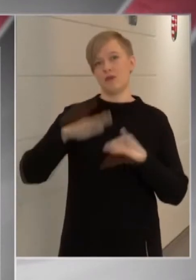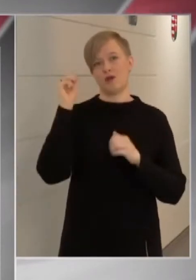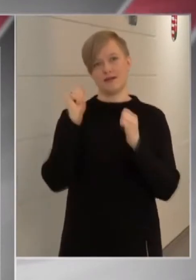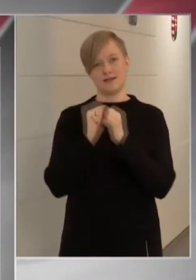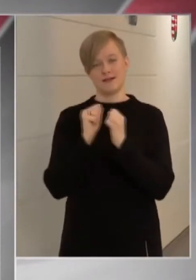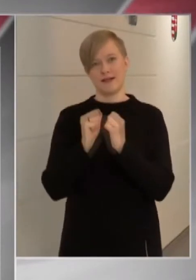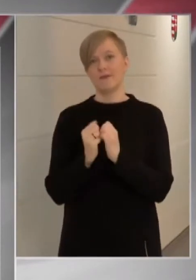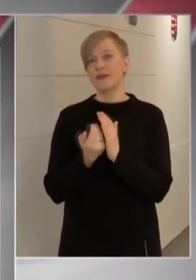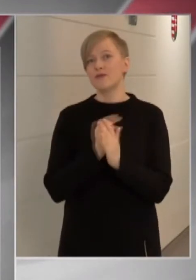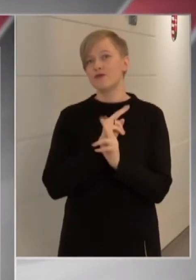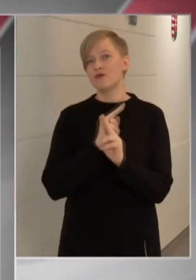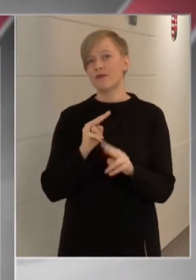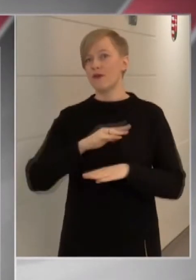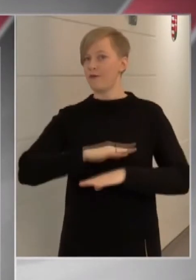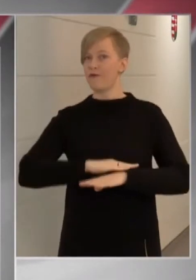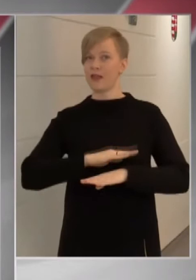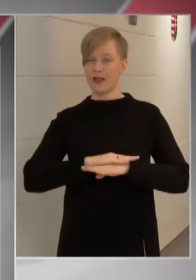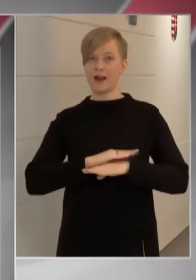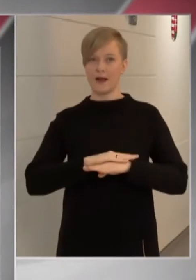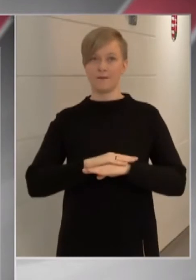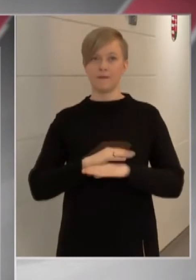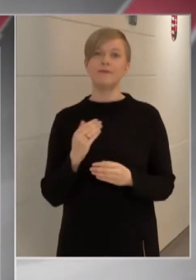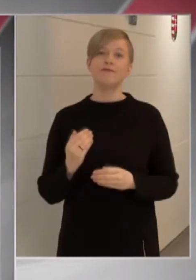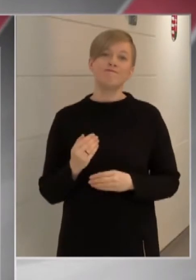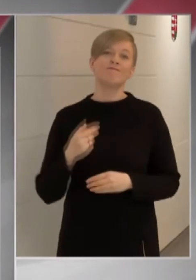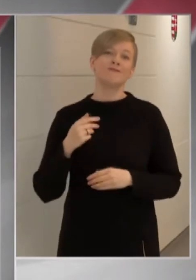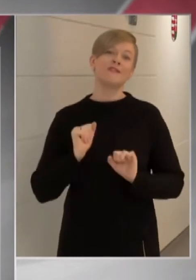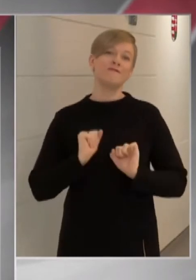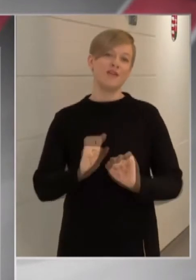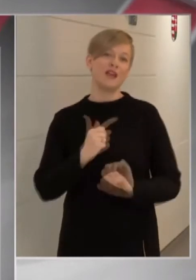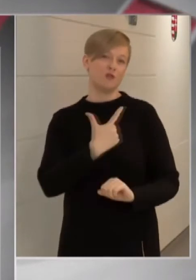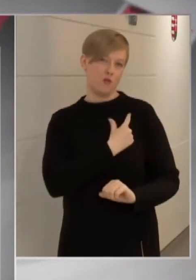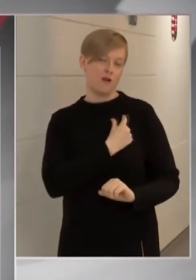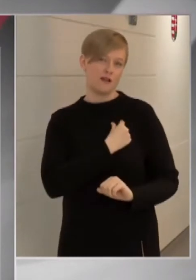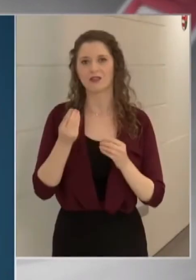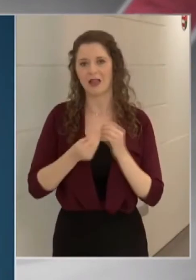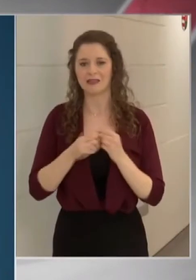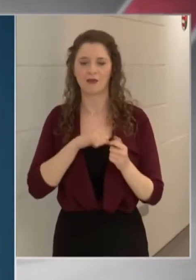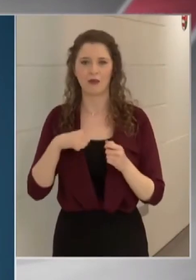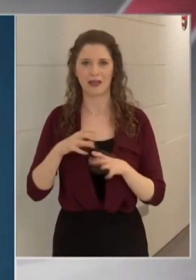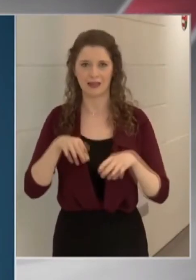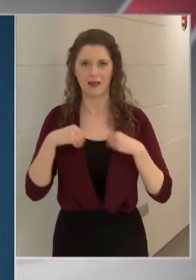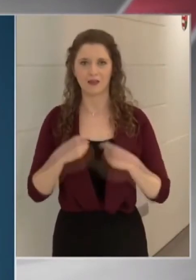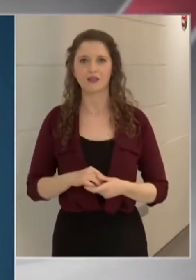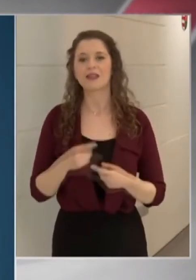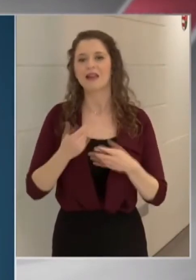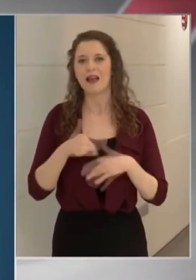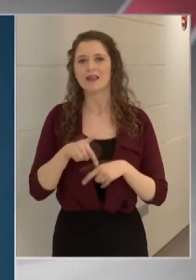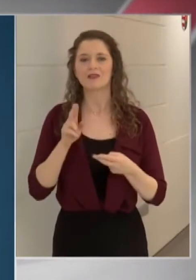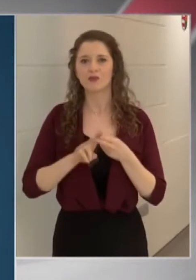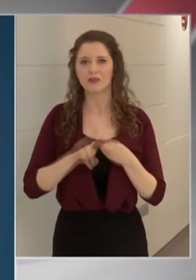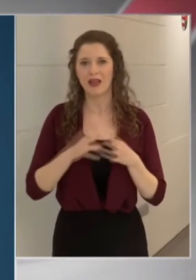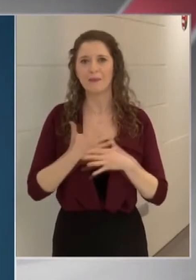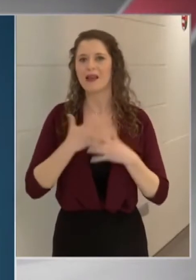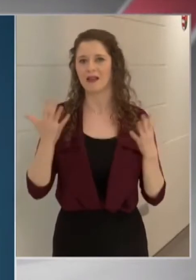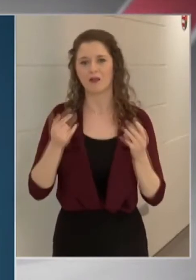1890 előtt az új fertőzöttek száma és elhúnyt 170 többségében idős krónikus beteg. Az ünnepek alatt is folyamatos volt